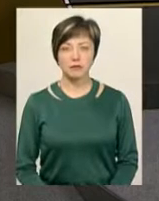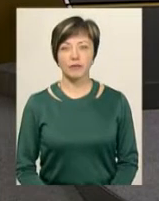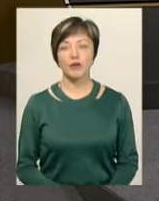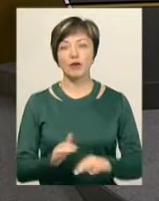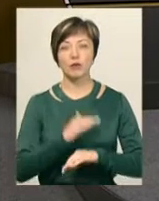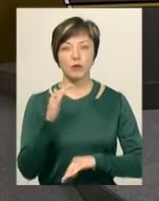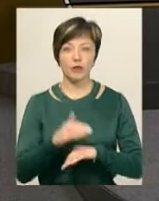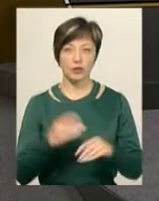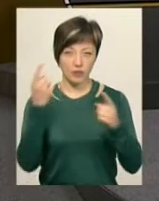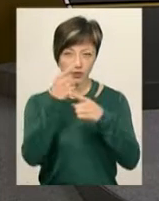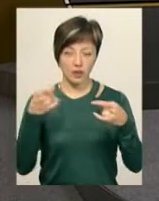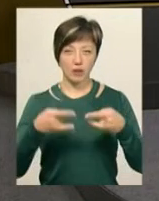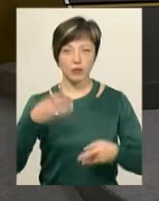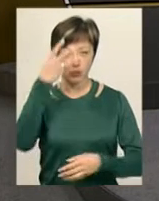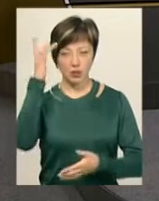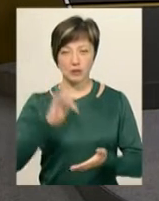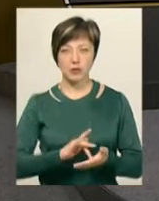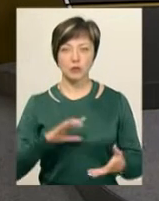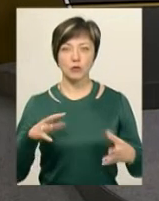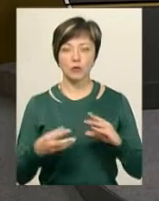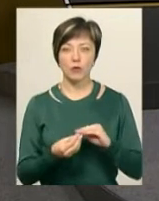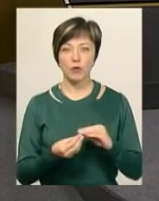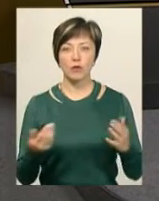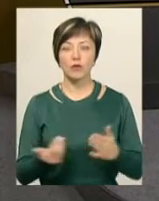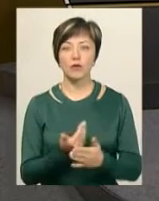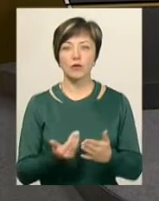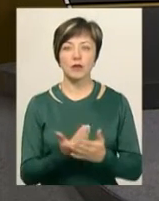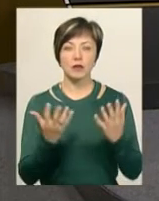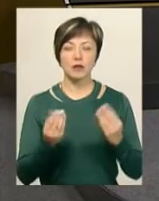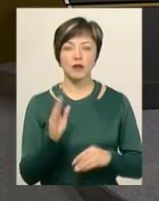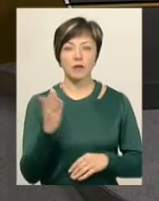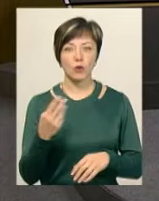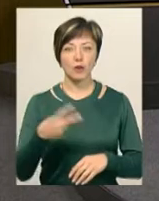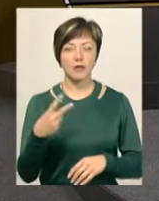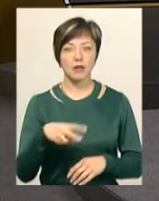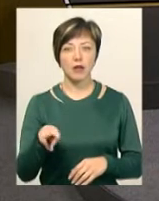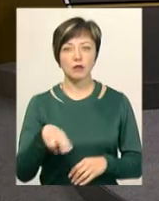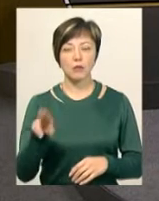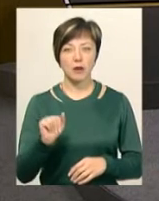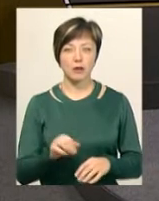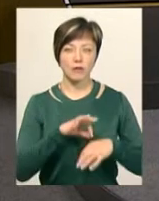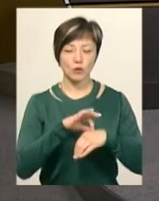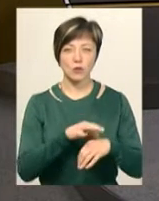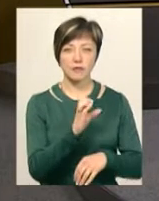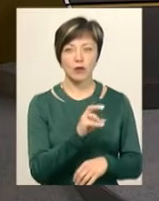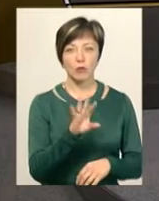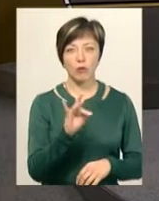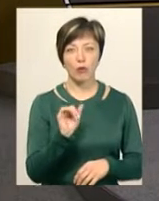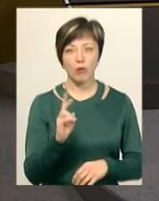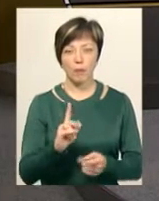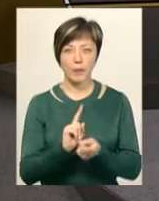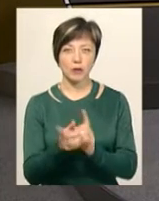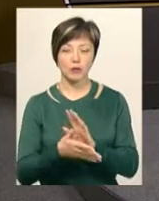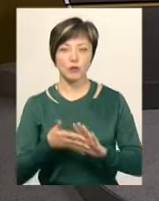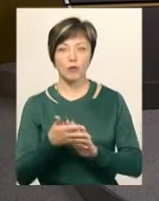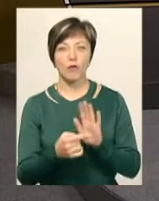Доброго вечора! В ефірі телеканалу «Поділля Центр» підсумковий інформаційний випуск і вторка, 20 листопада. В студії ведуча Світлана Поробок, диктор